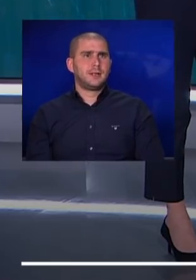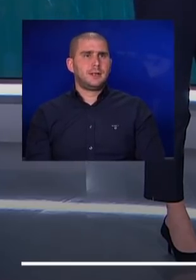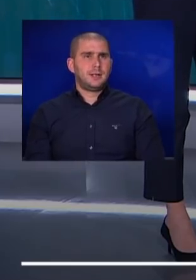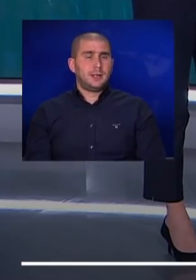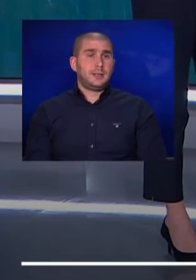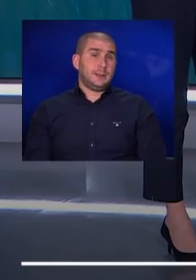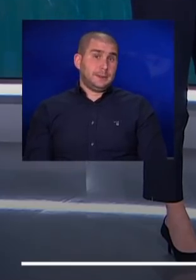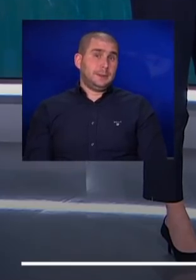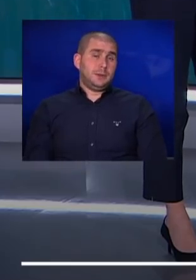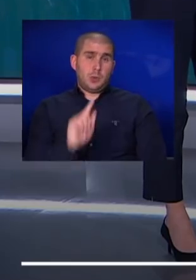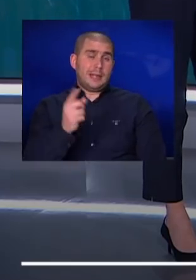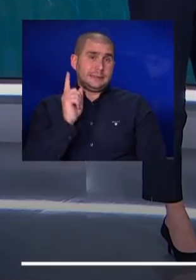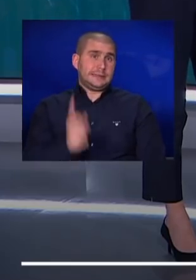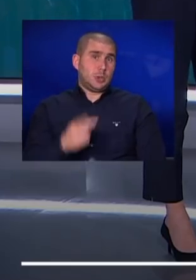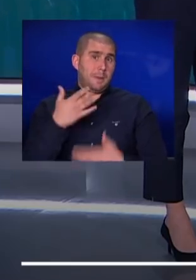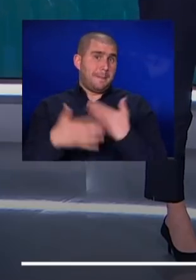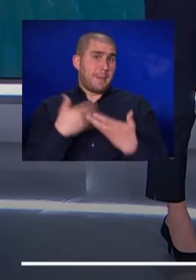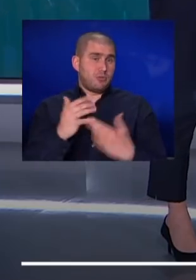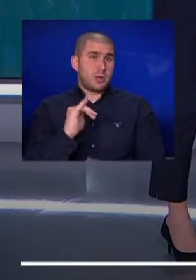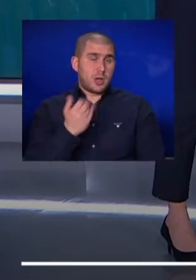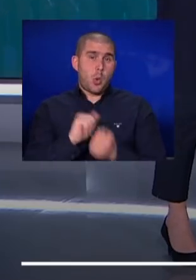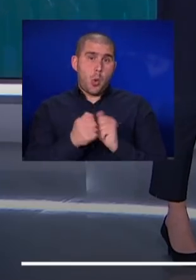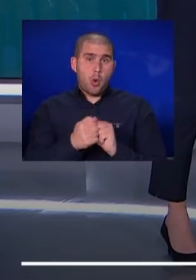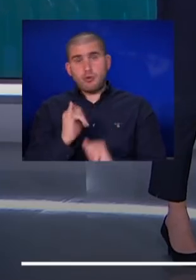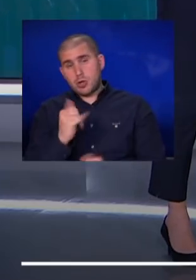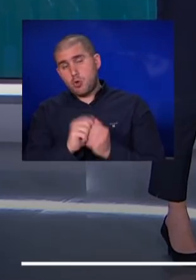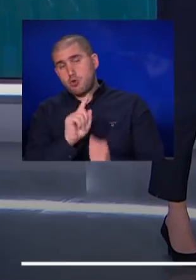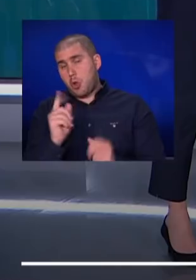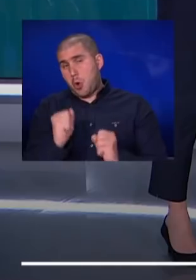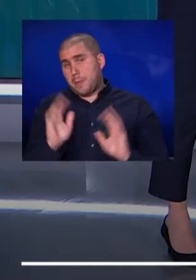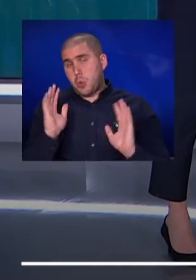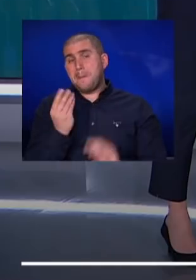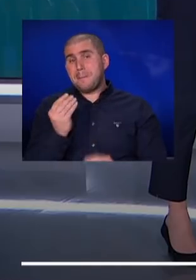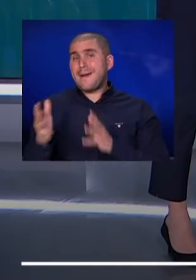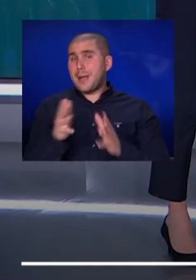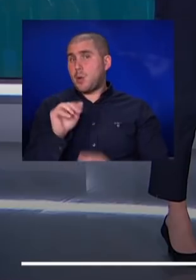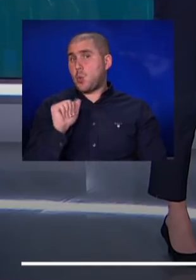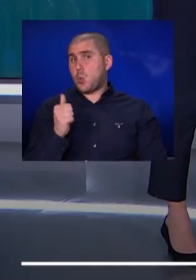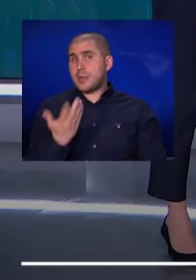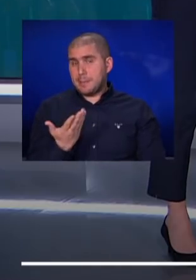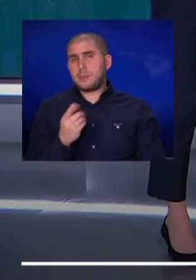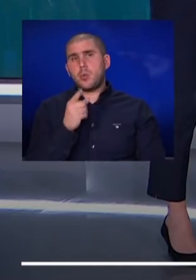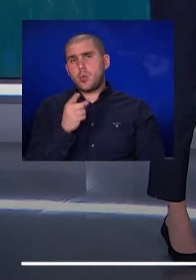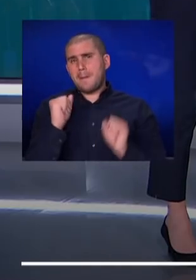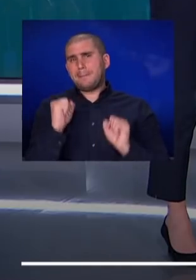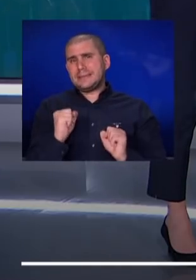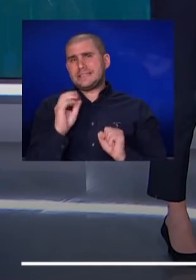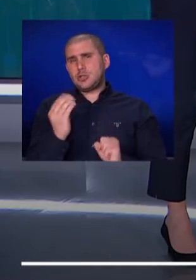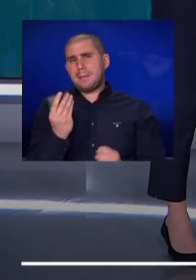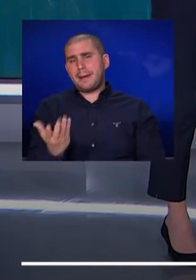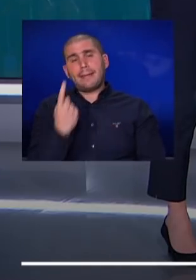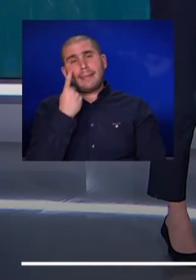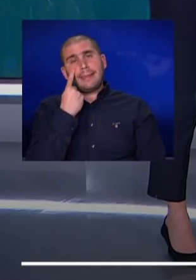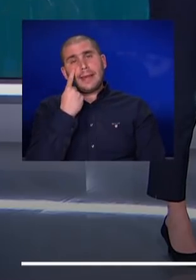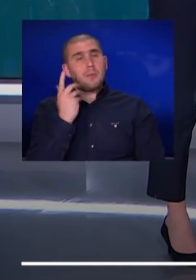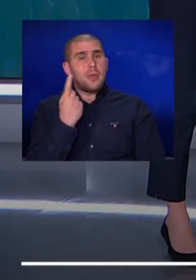כנראה שהצטרכו בהמשך או שכן או שלא זה לא בטוח מחיר הכמח קודם כל הוא הבסיס של המחיר נראה?